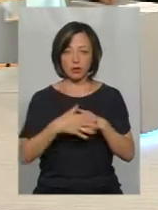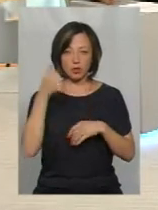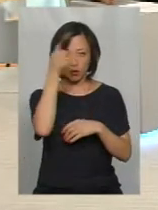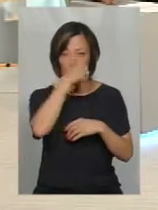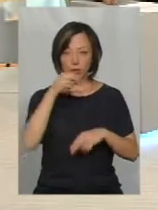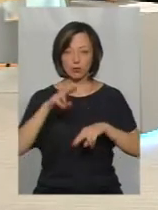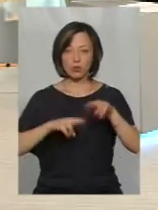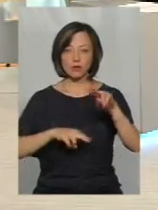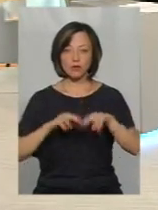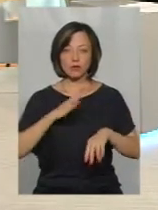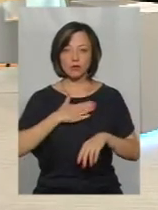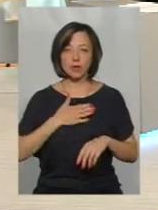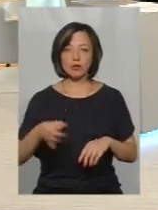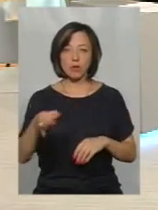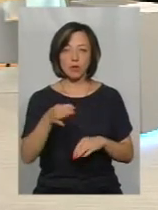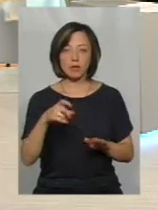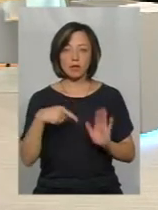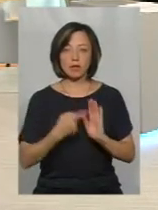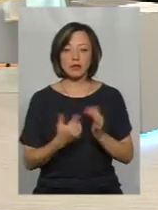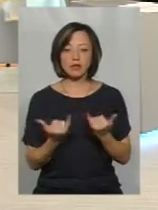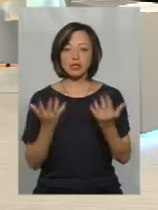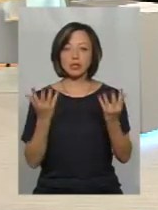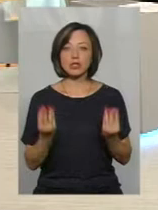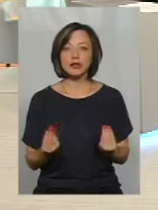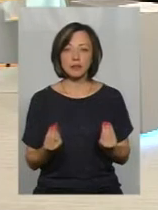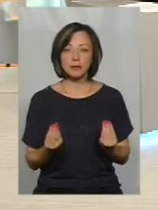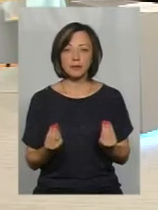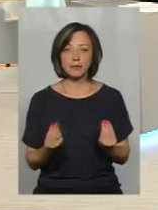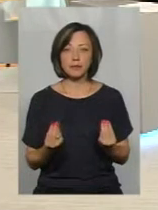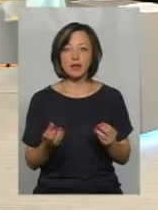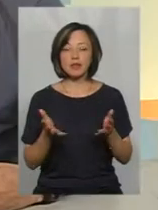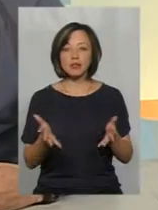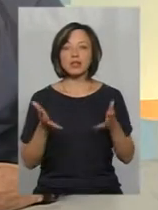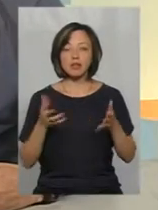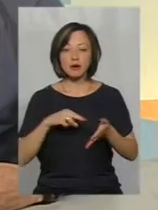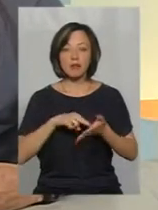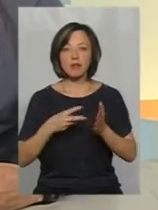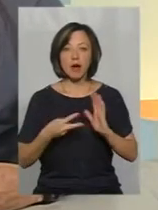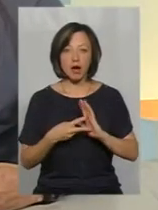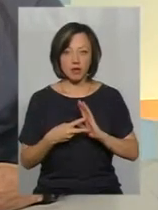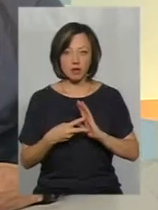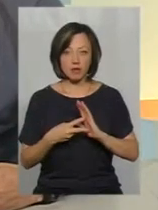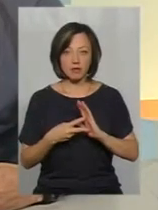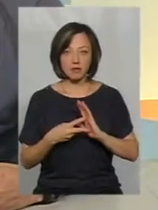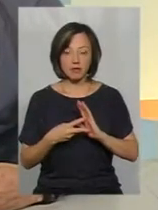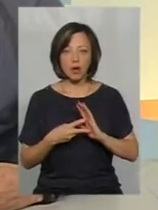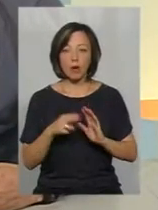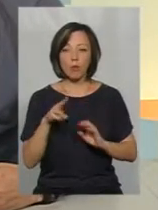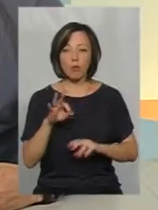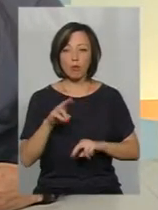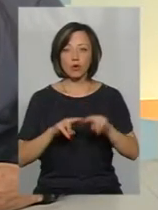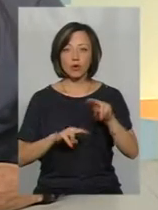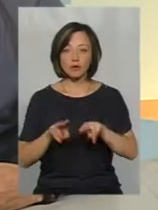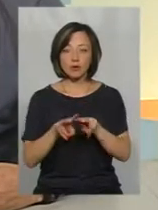ж таки, будуватися наші області? На сьогоднішній день чітких планів по будівництві,